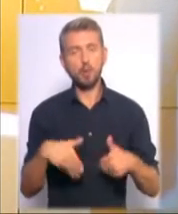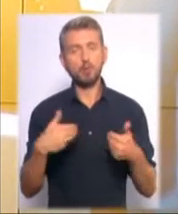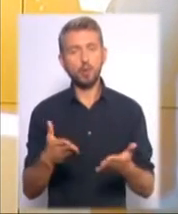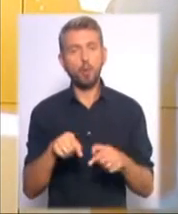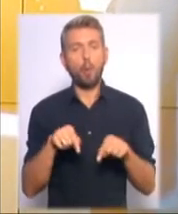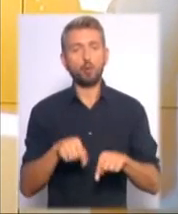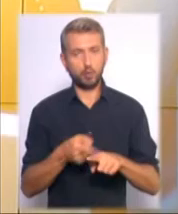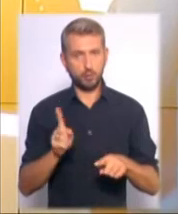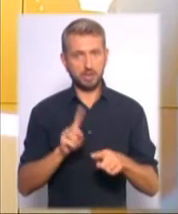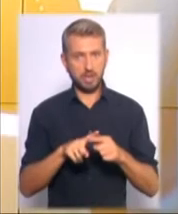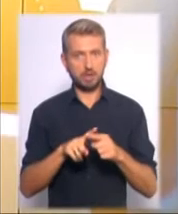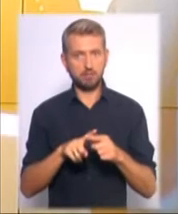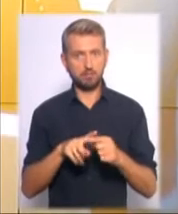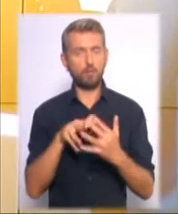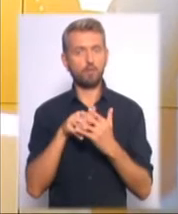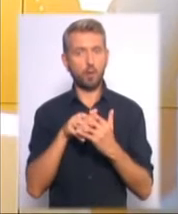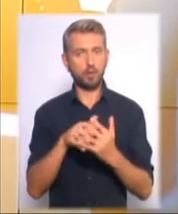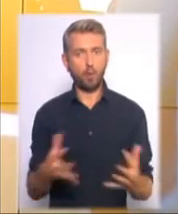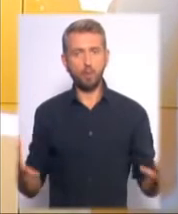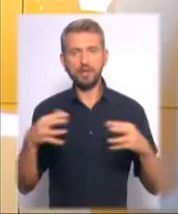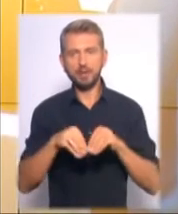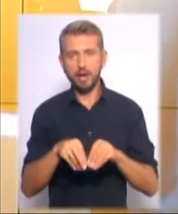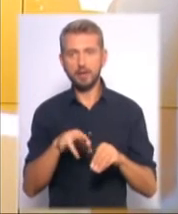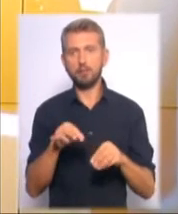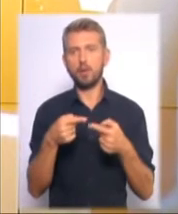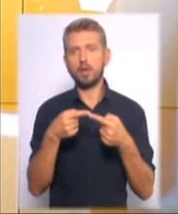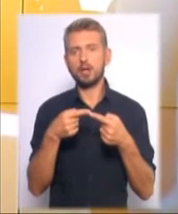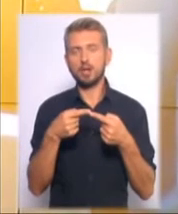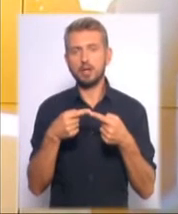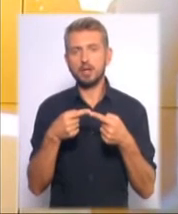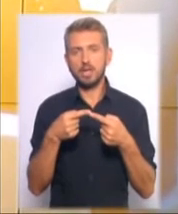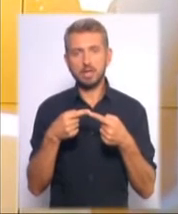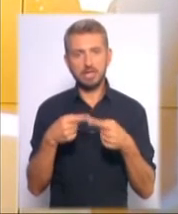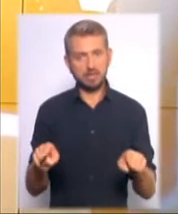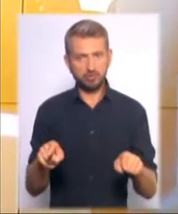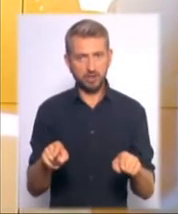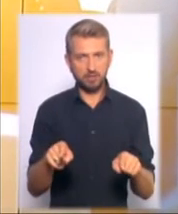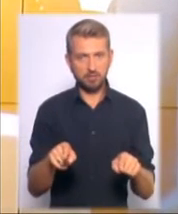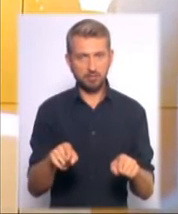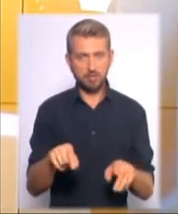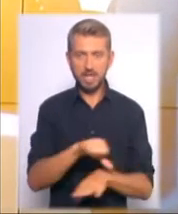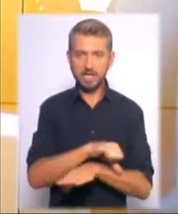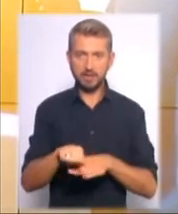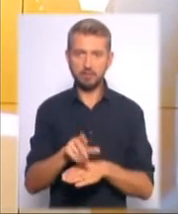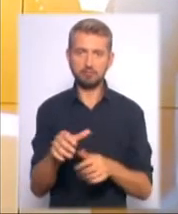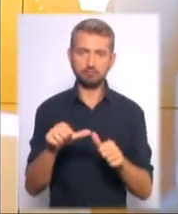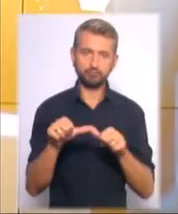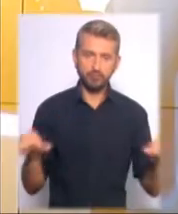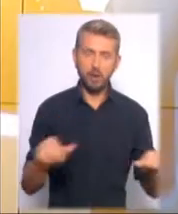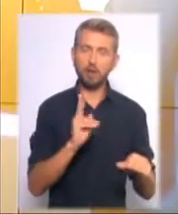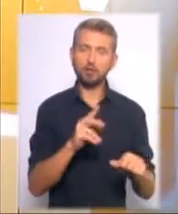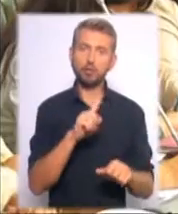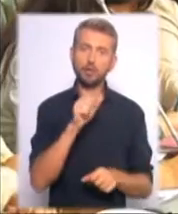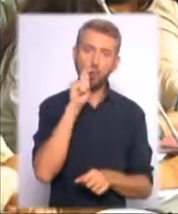отут цей фронт об'єднати по іншій зовсім лінії, хто за Україну і хто